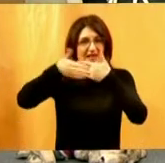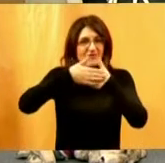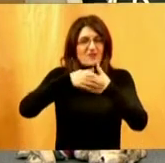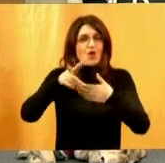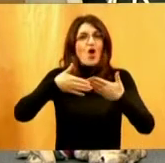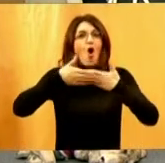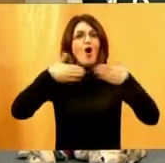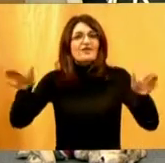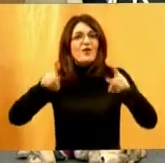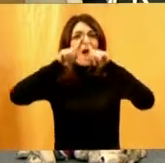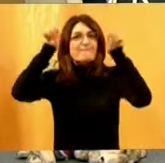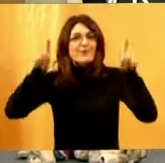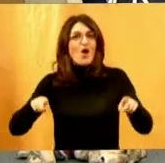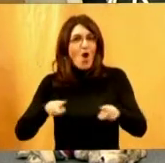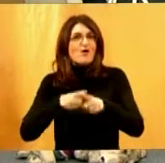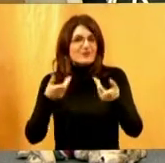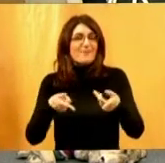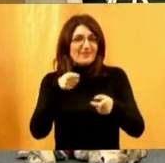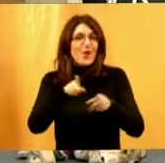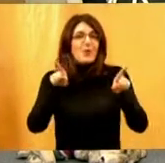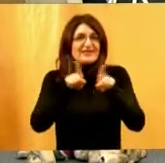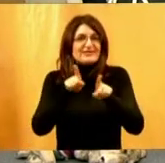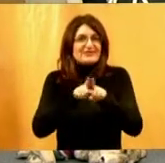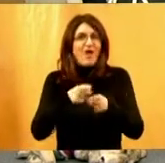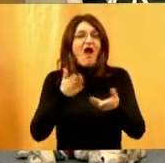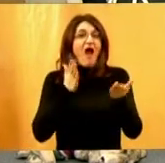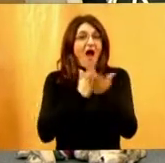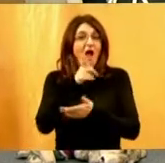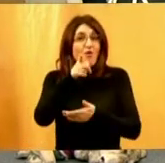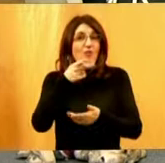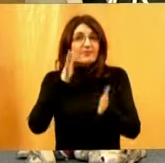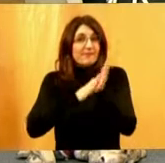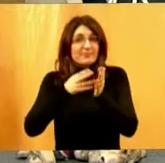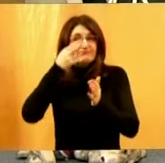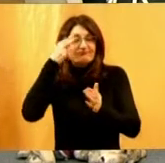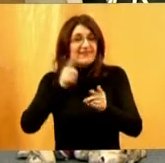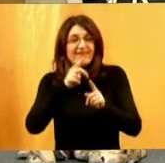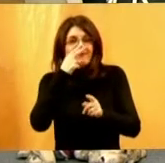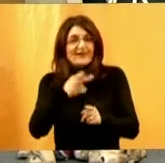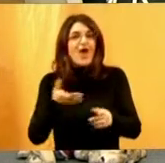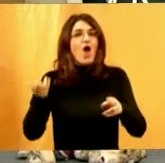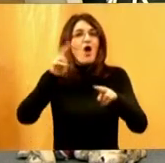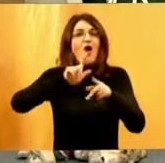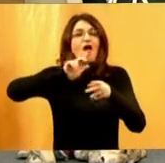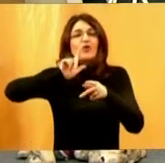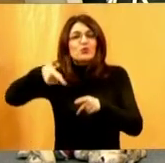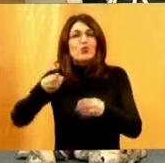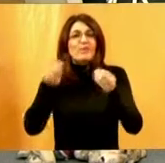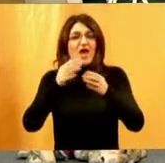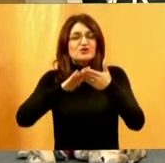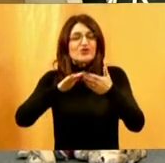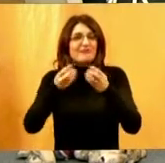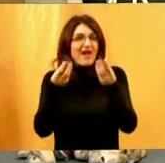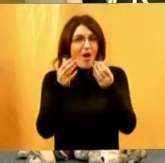se otvori prozor pa je tako i sa osjetilima. Ako jedno osjetilo zamre, druga se puno brže i više